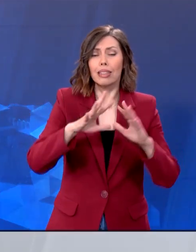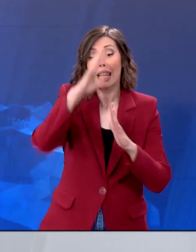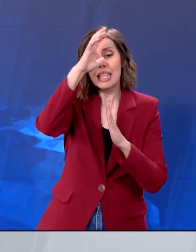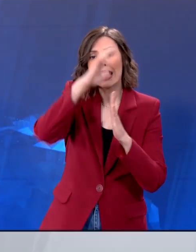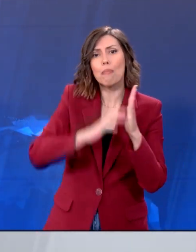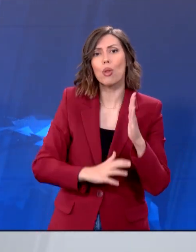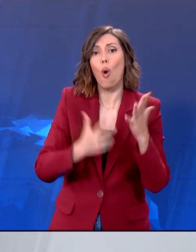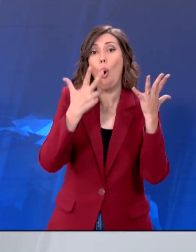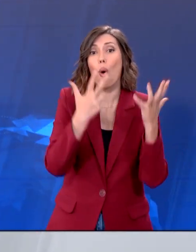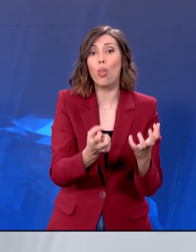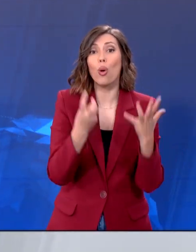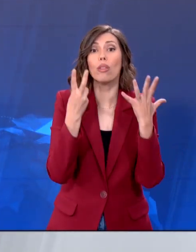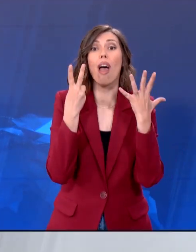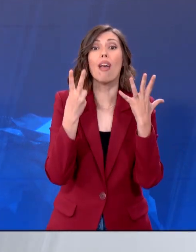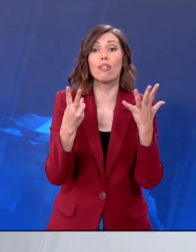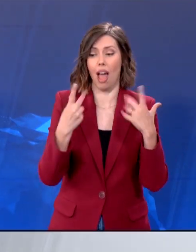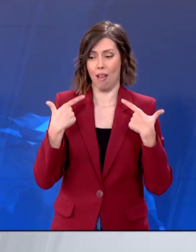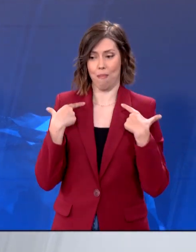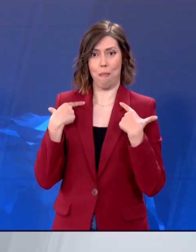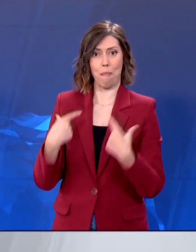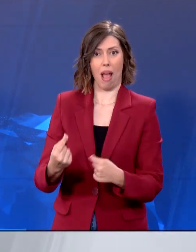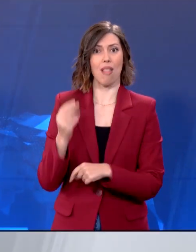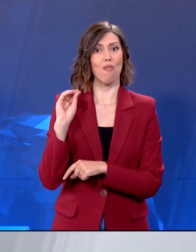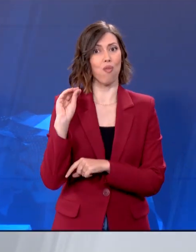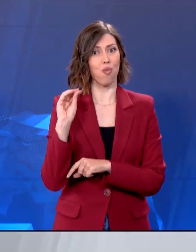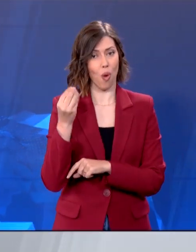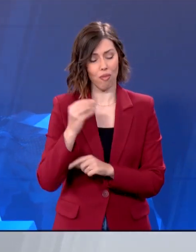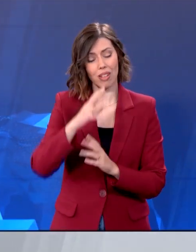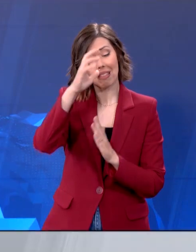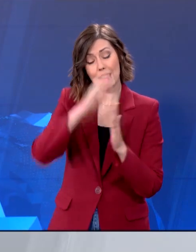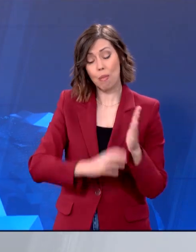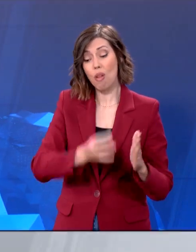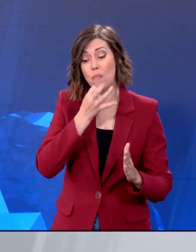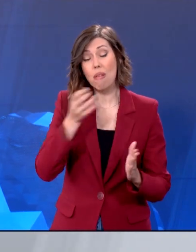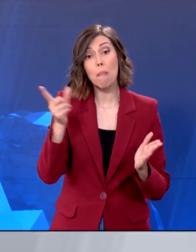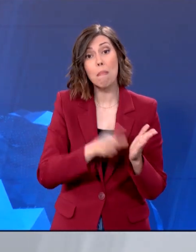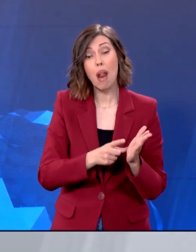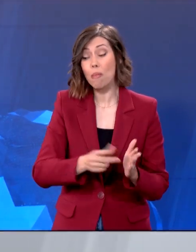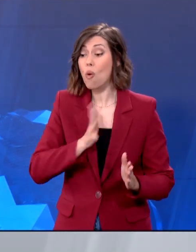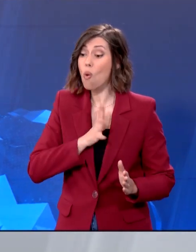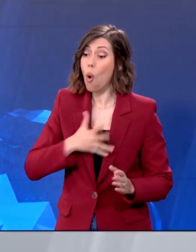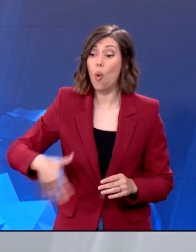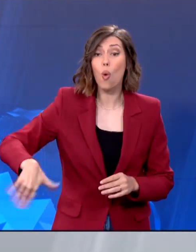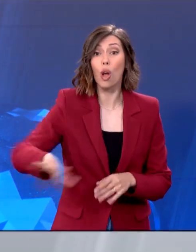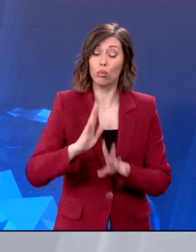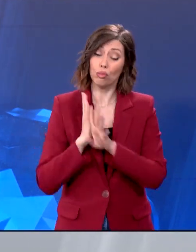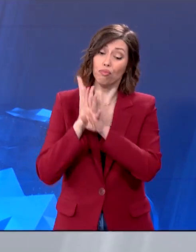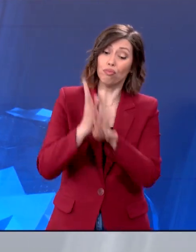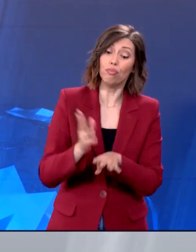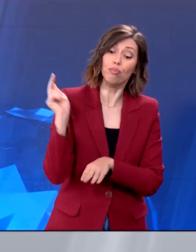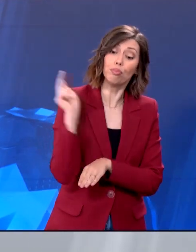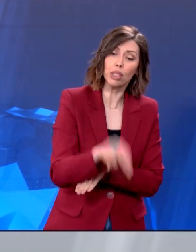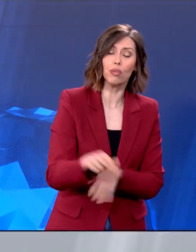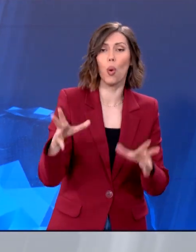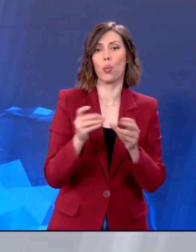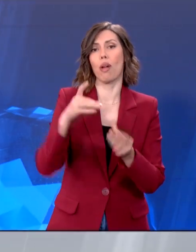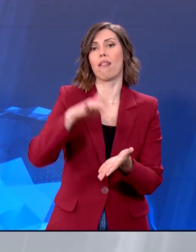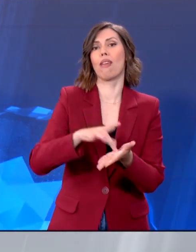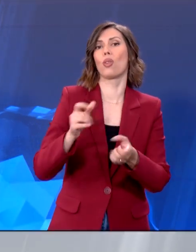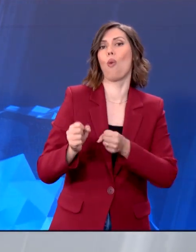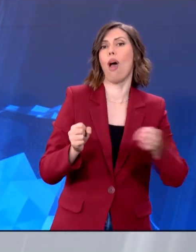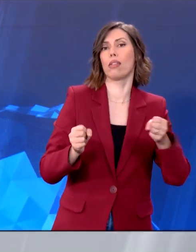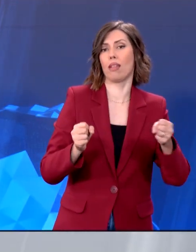το μέλλον της Κέντρο Αριστεράς και των νέων ΣΥΡΙΖΑ. Να ακούσουμε ένα απόσπασμα από την ομιλία του Στέφανου Κασελάκη. Πέρα όμως